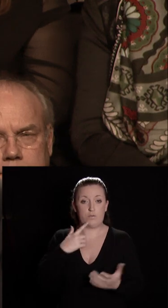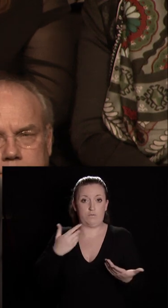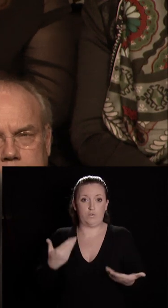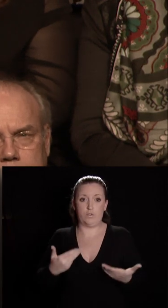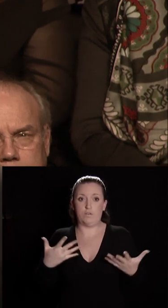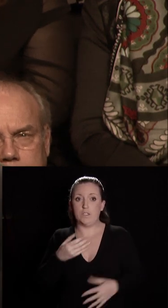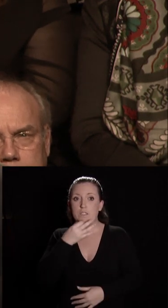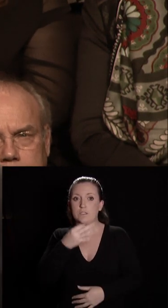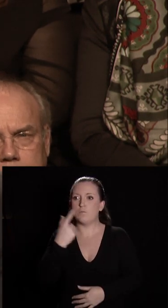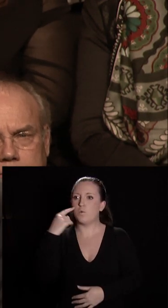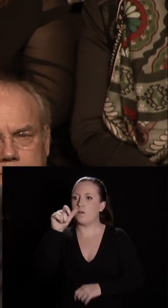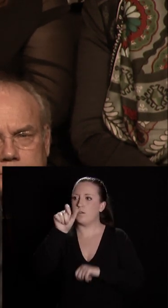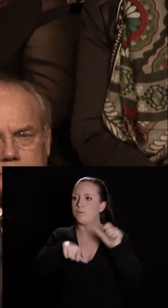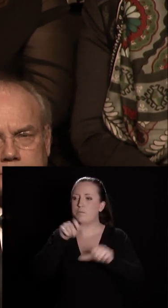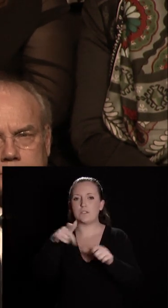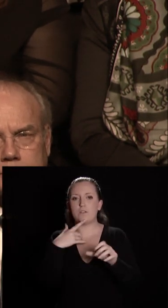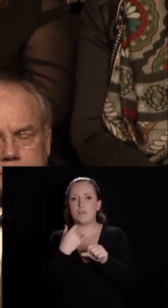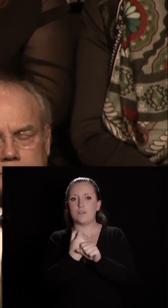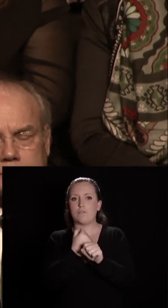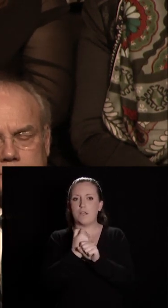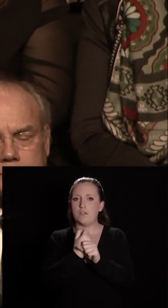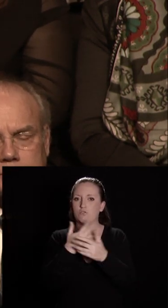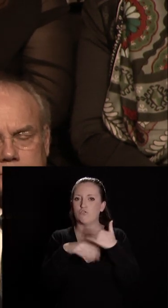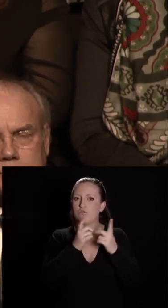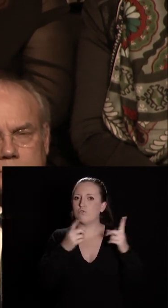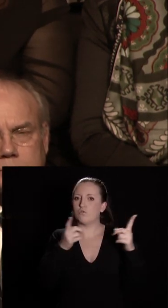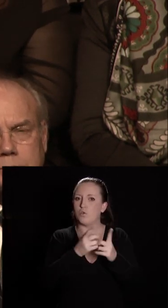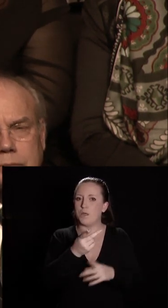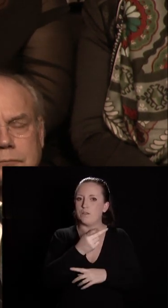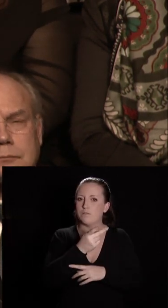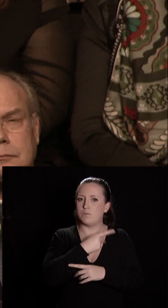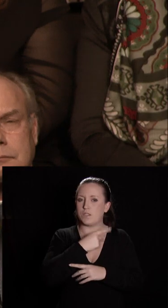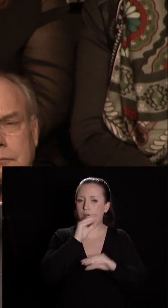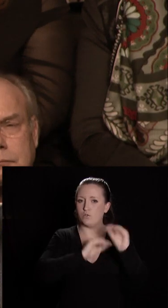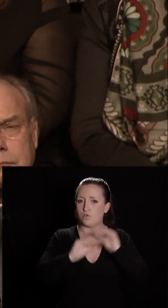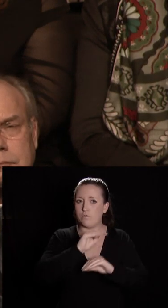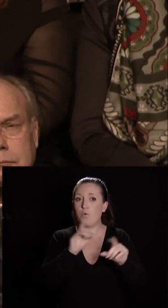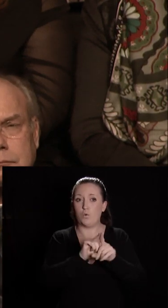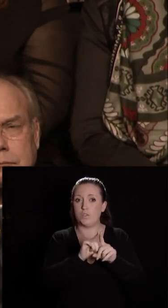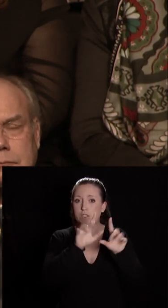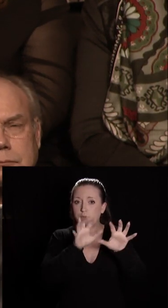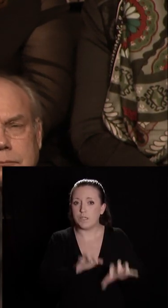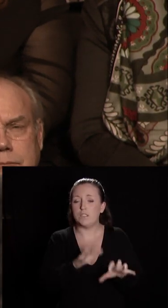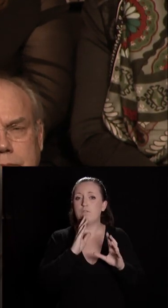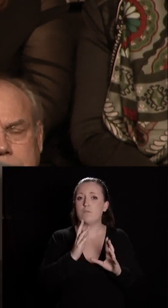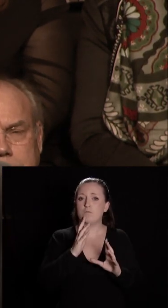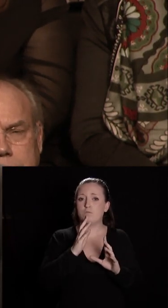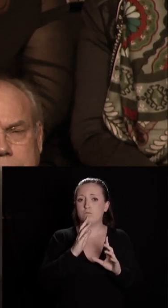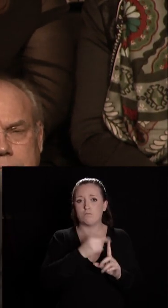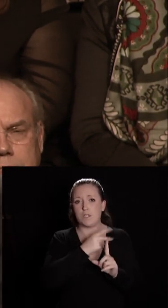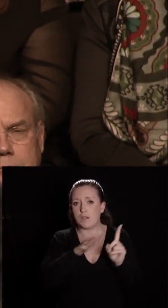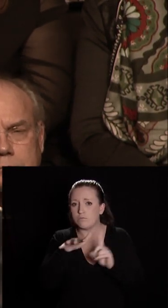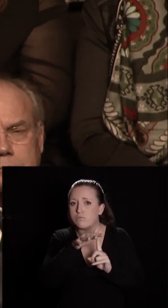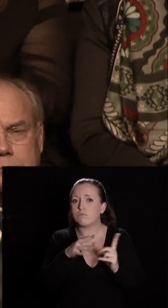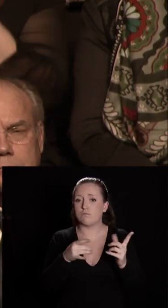je vais me tourner vers le personnel médical et soignant, vers le personnel administratif, paramédical de l'hôpital dont je préside